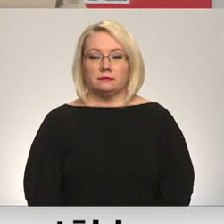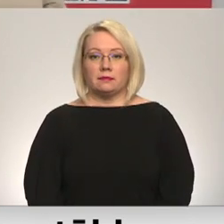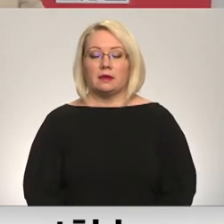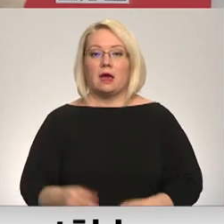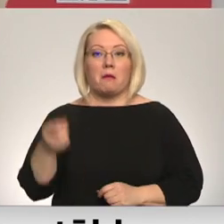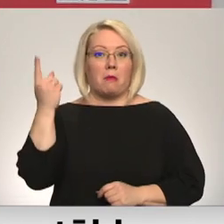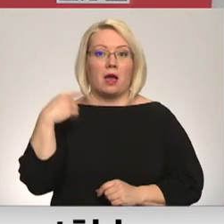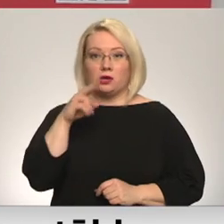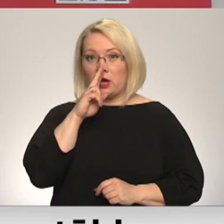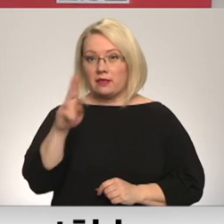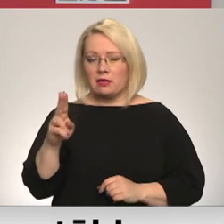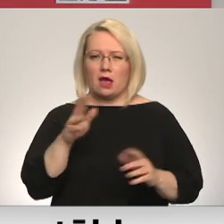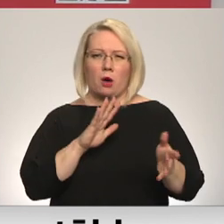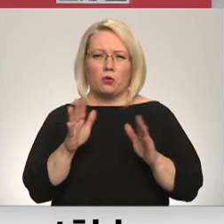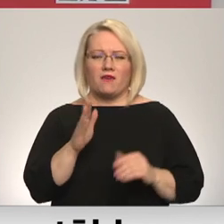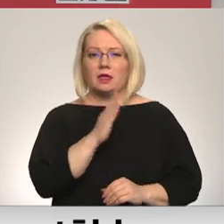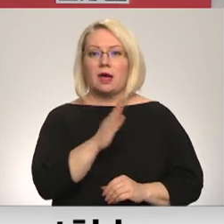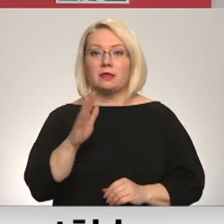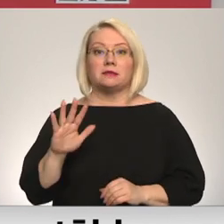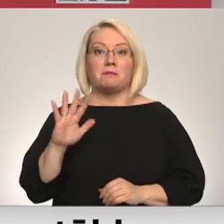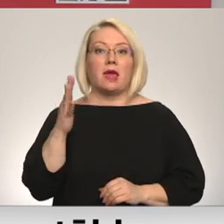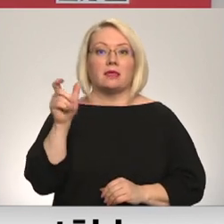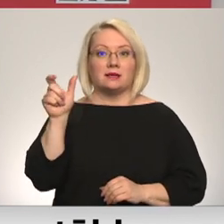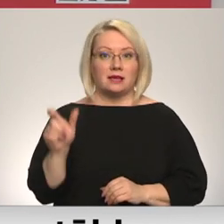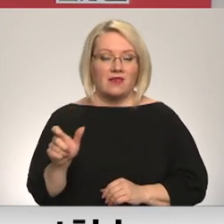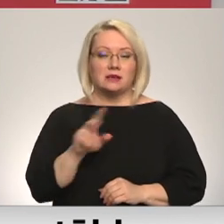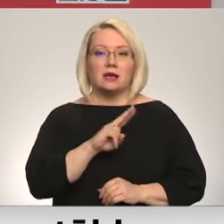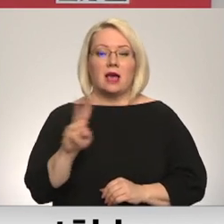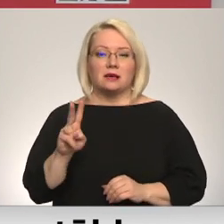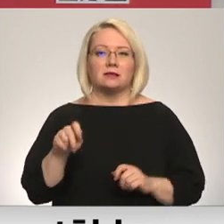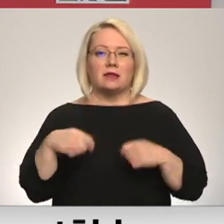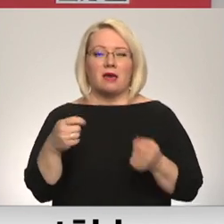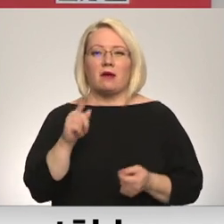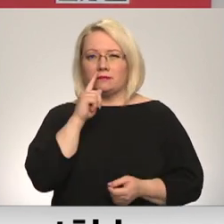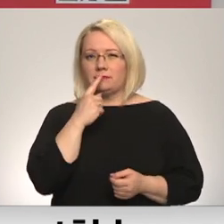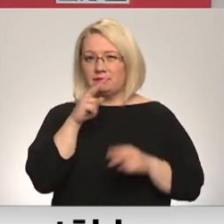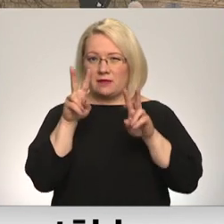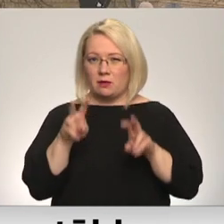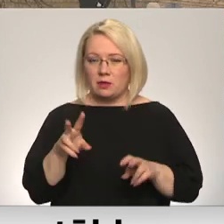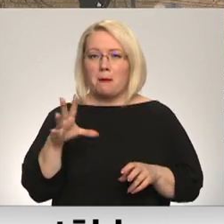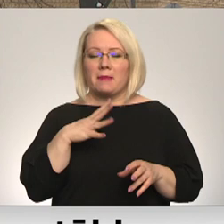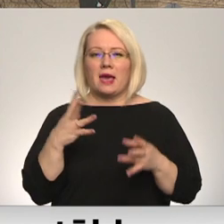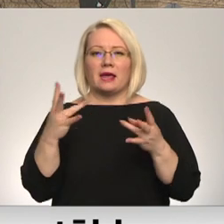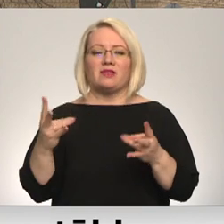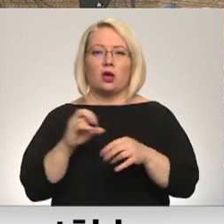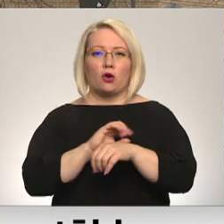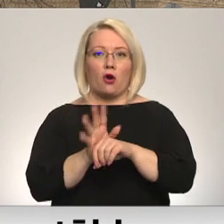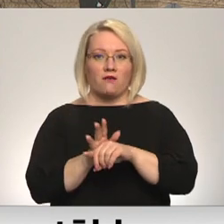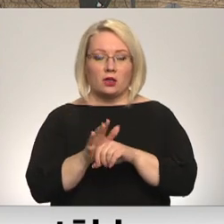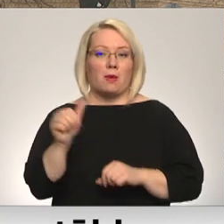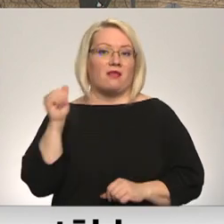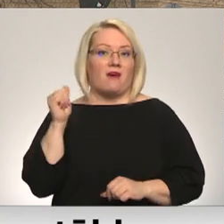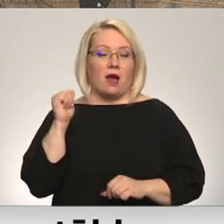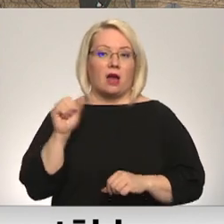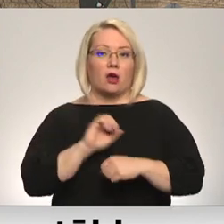Pagājušajā nedēļā aptuveni katrs piekdais cilvēks, kas devies nodot analīzes, bija inficēts ar Covidu. Bet vakar